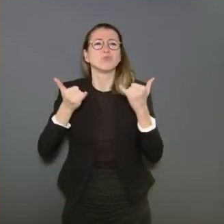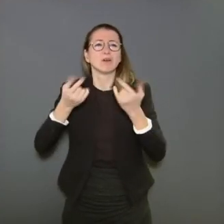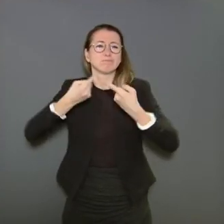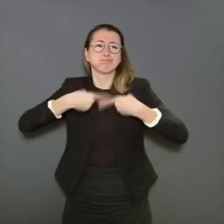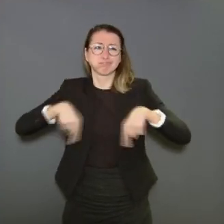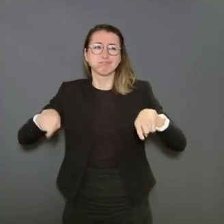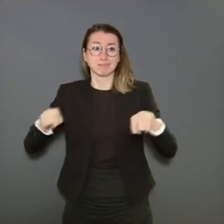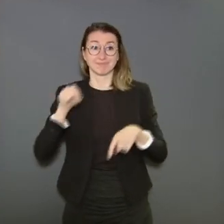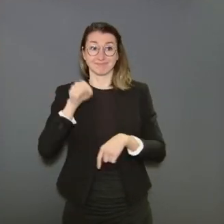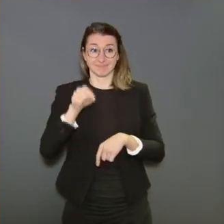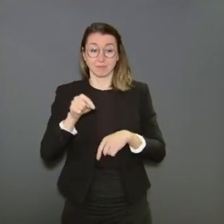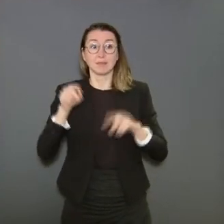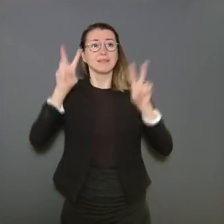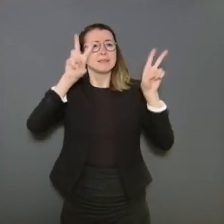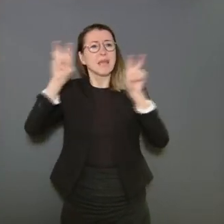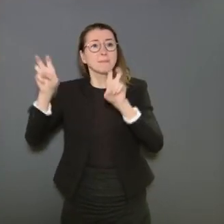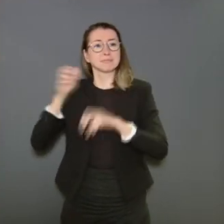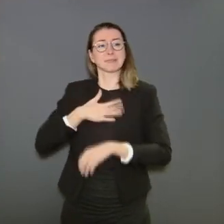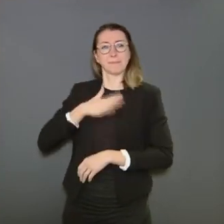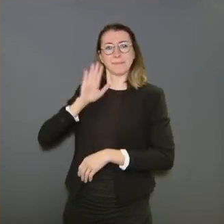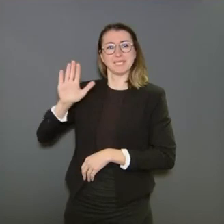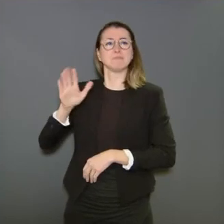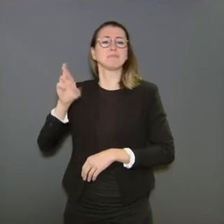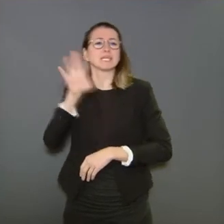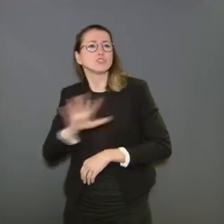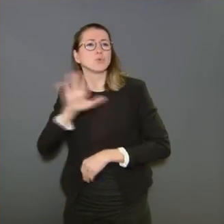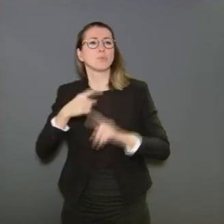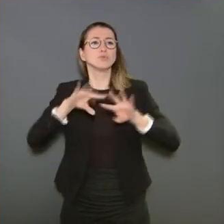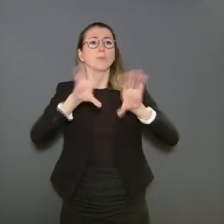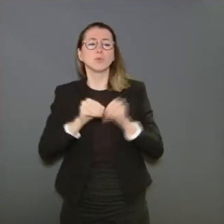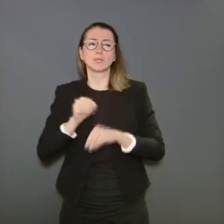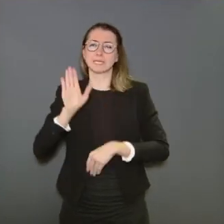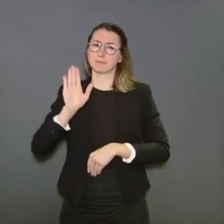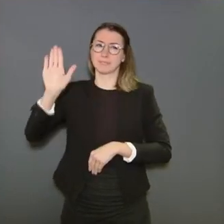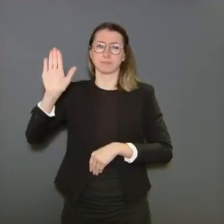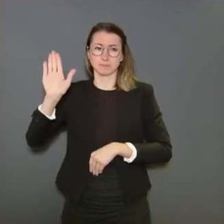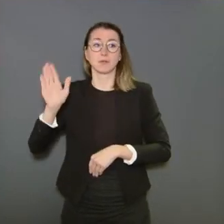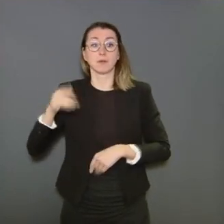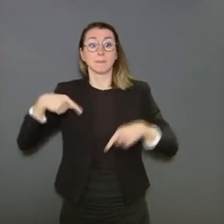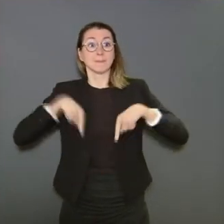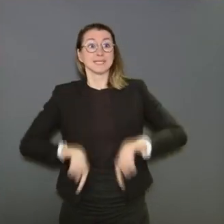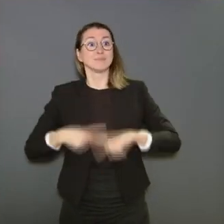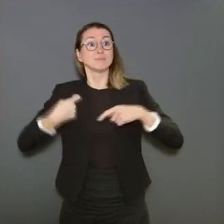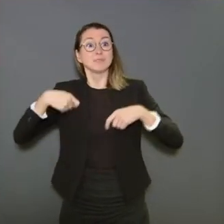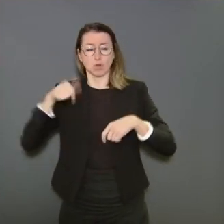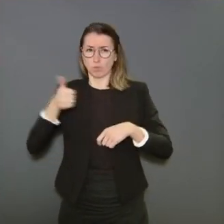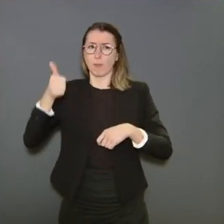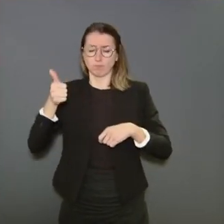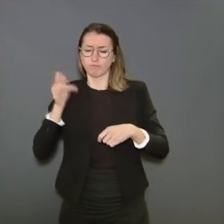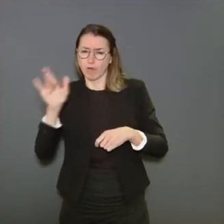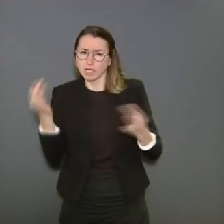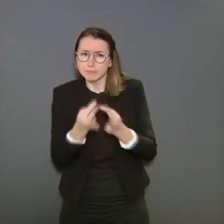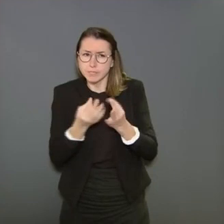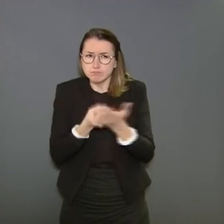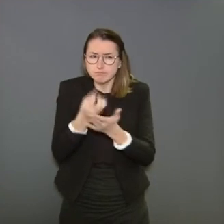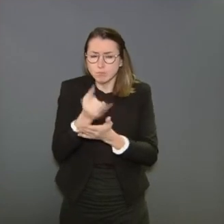des domaines, des communautés et des régions. Je laisserai au ministre président expliquer les mesures qui ont été décidées au sein du conseil de concertation